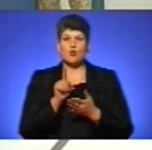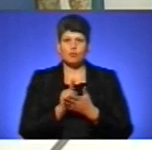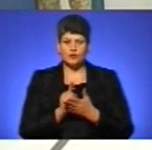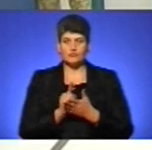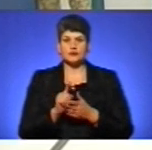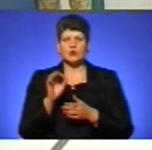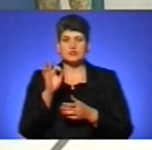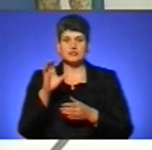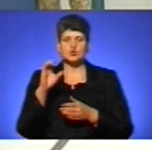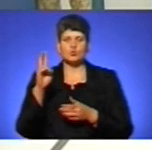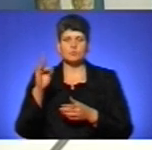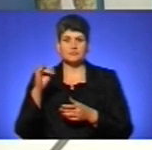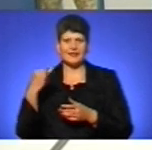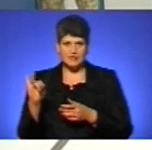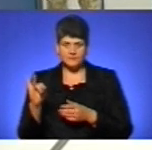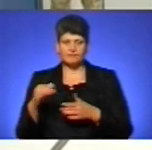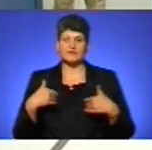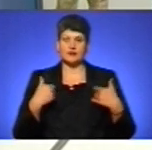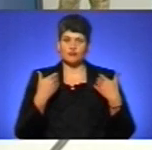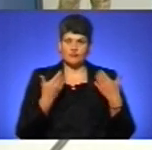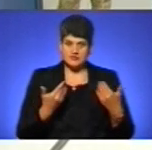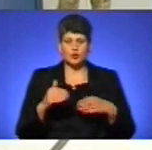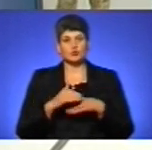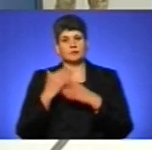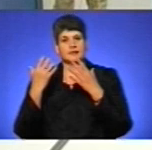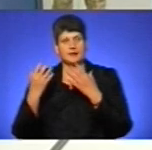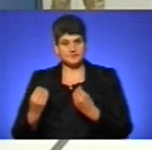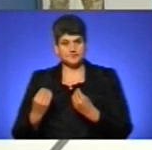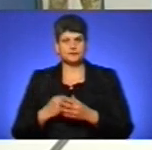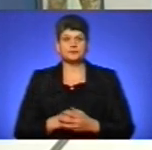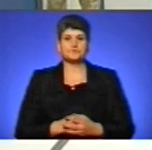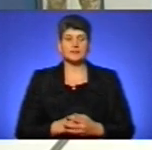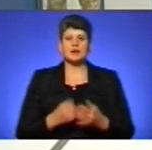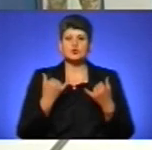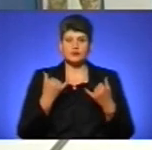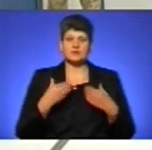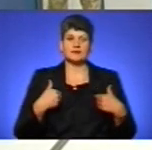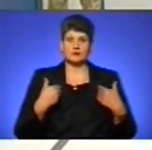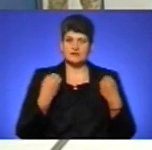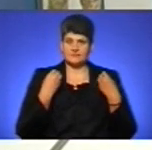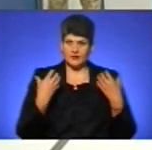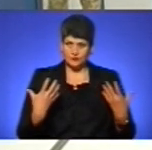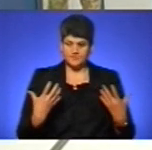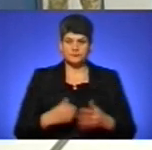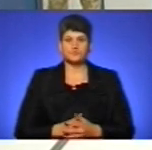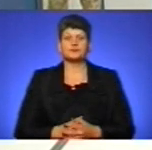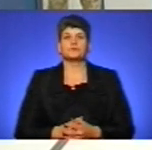Олександр Скумбрій. Вітаю вас. Доброго дня. Вітаю також із сьогоднішнім святом. Дякую.